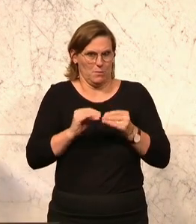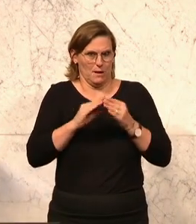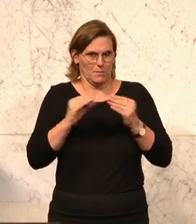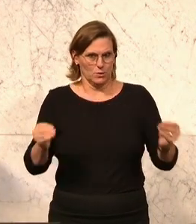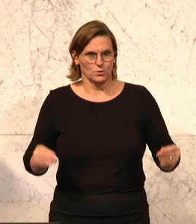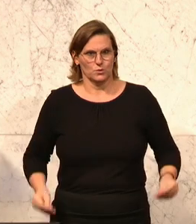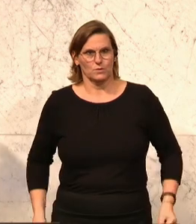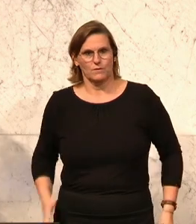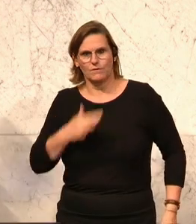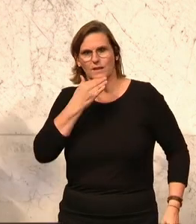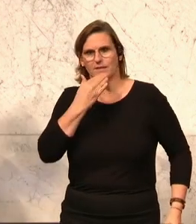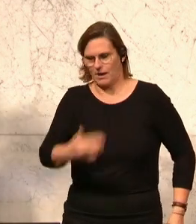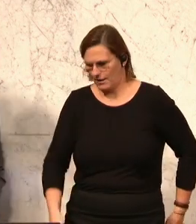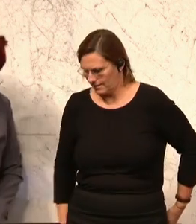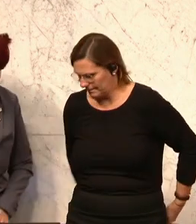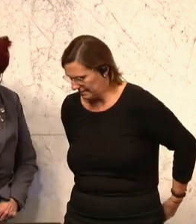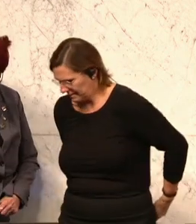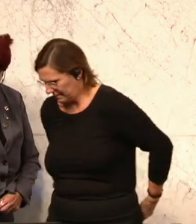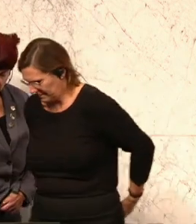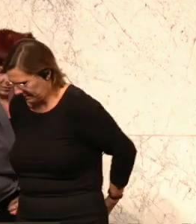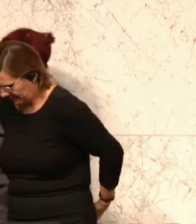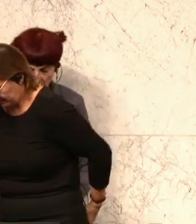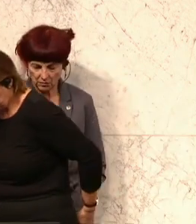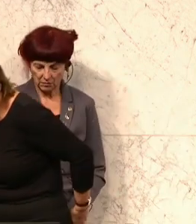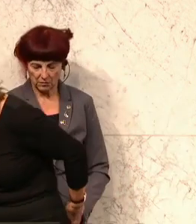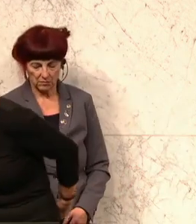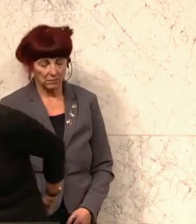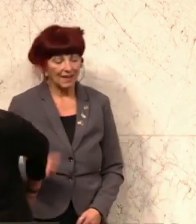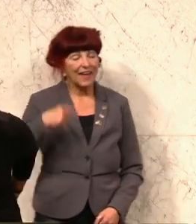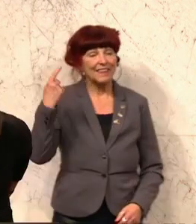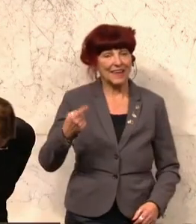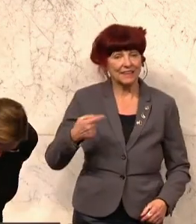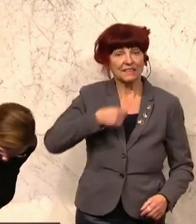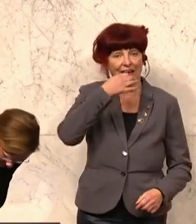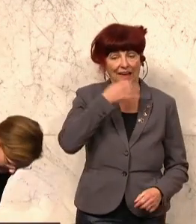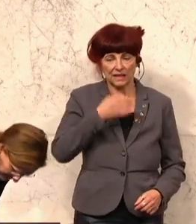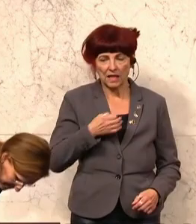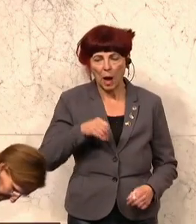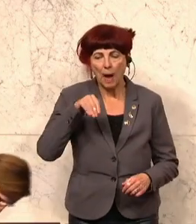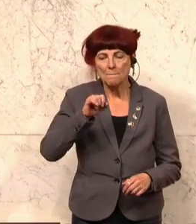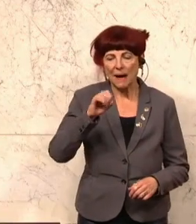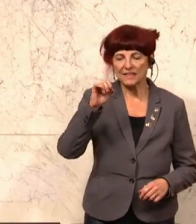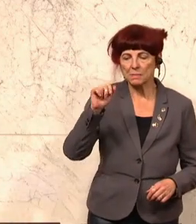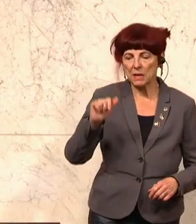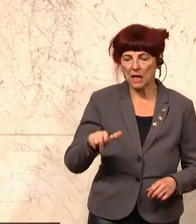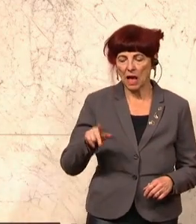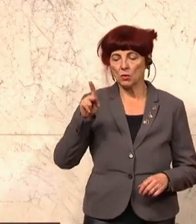David Stöckmüller von den Grünen mit viel Kritik an den Konzepten zum Thema Innere Sicherheit der FPÖ.